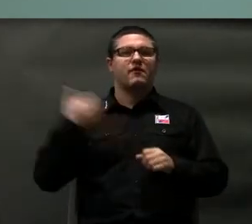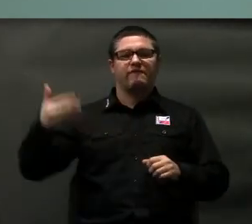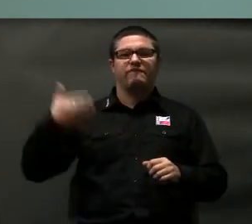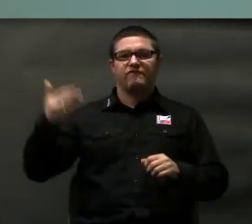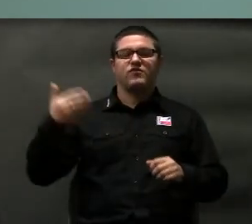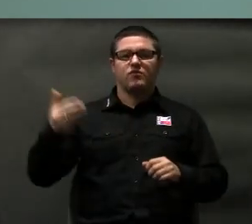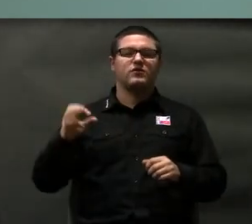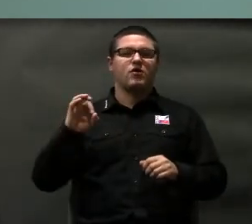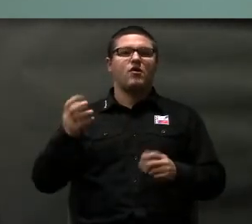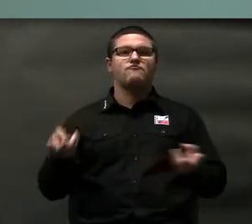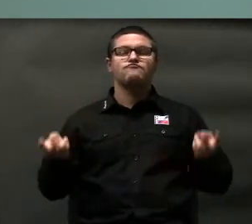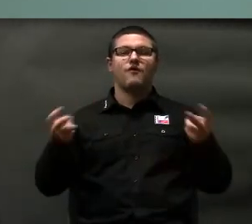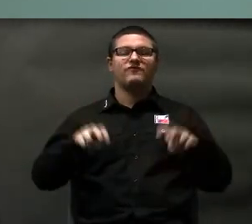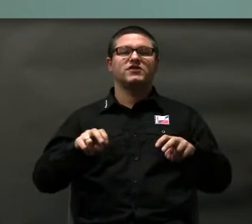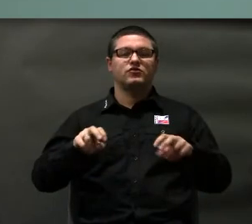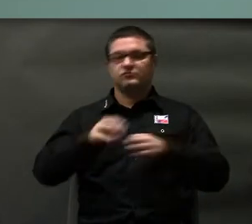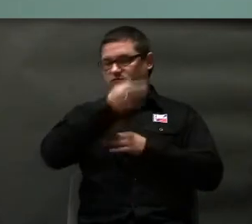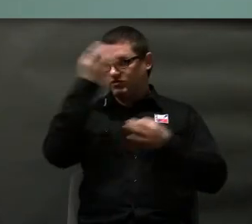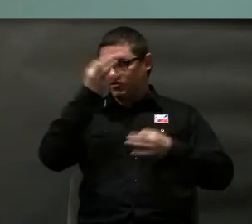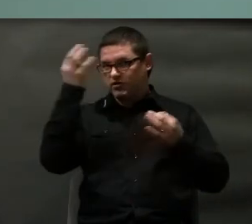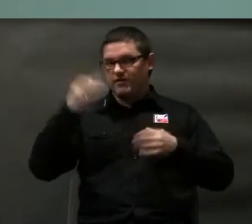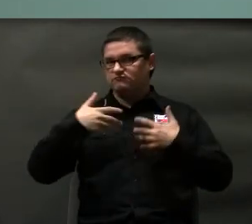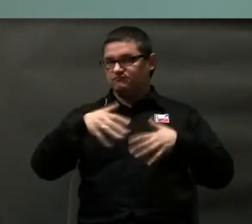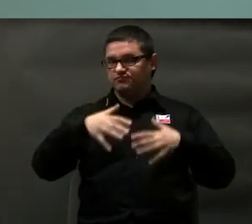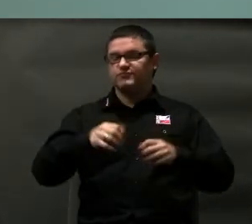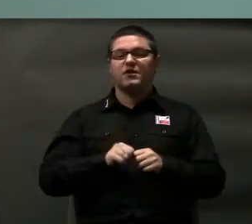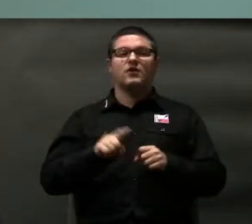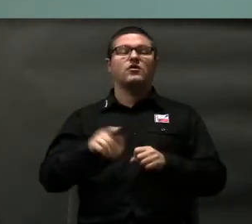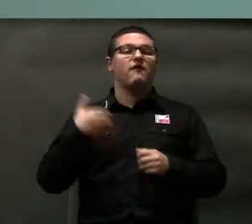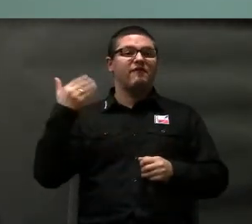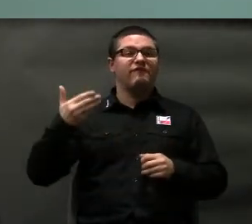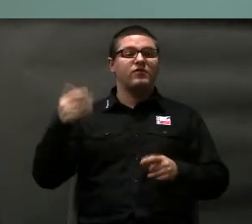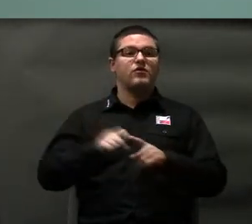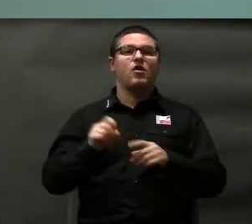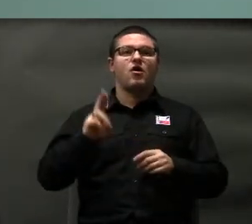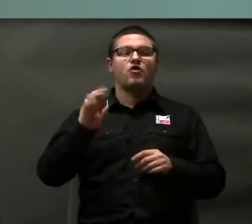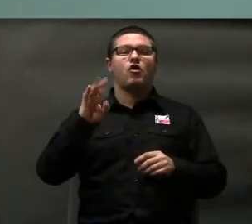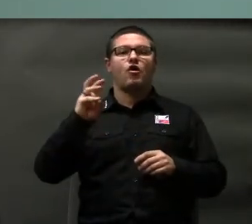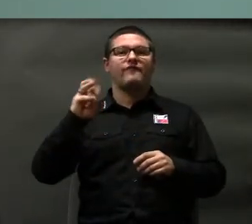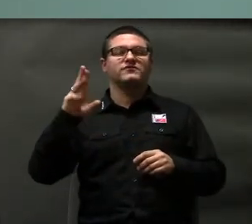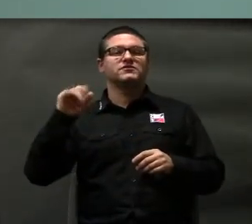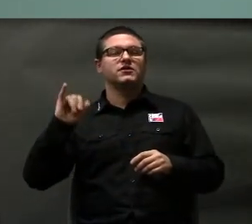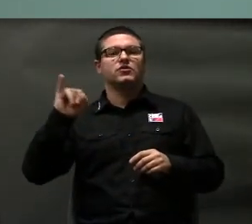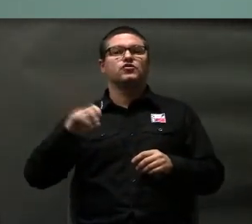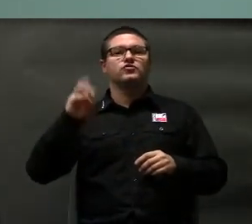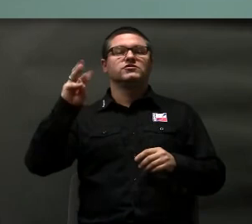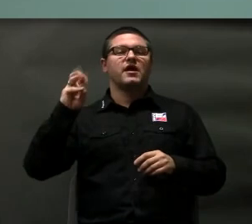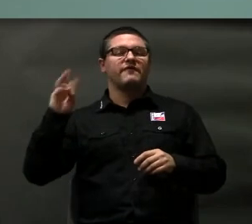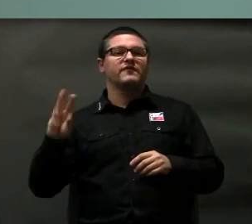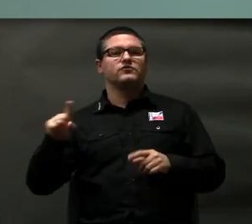o powstaniu styczniowym i to są wykłady o Józefie Rogowskim, jednym z takich ważnych